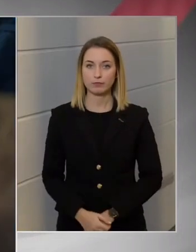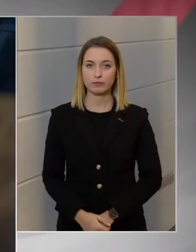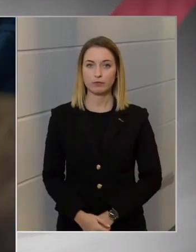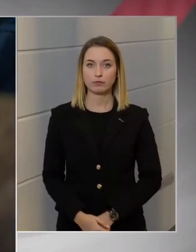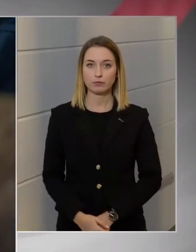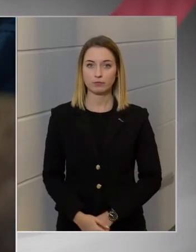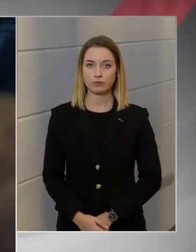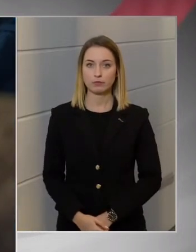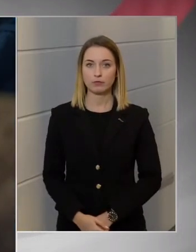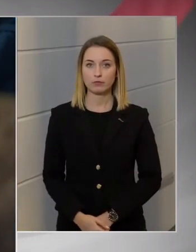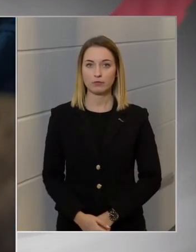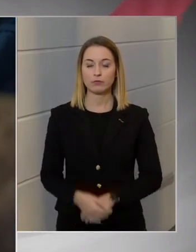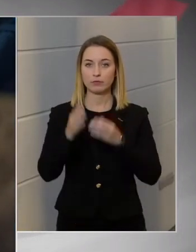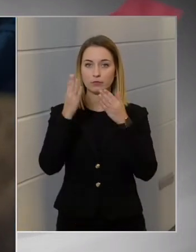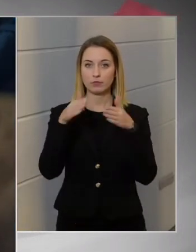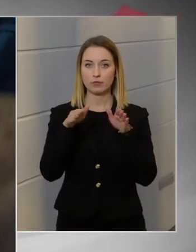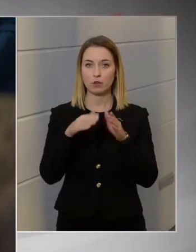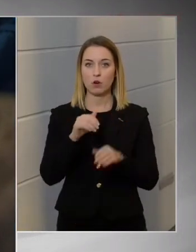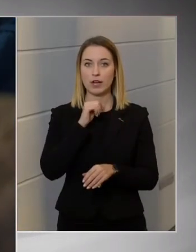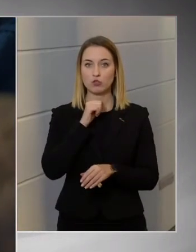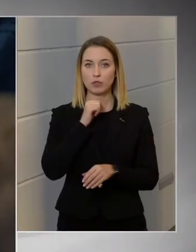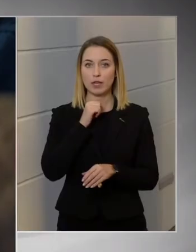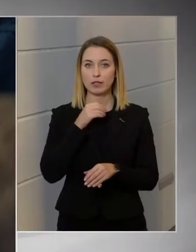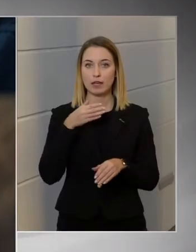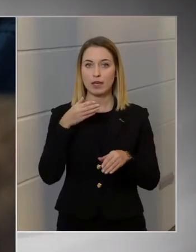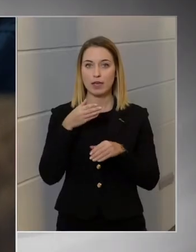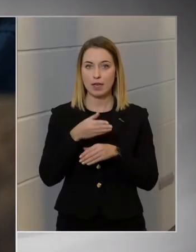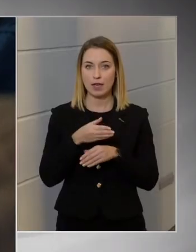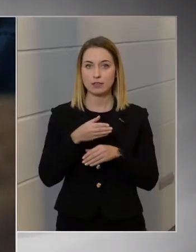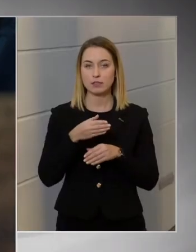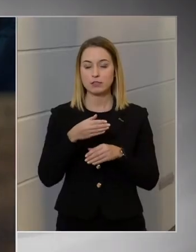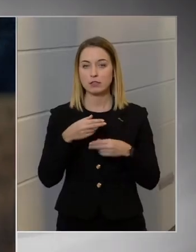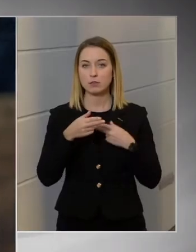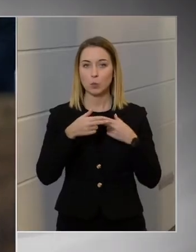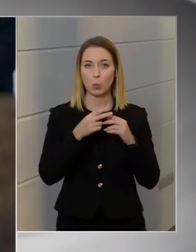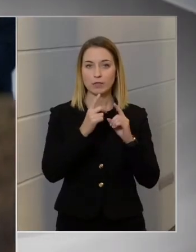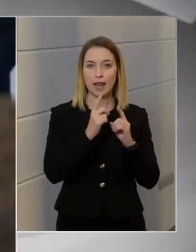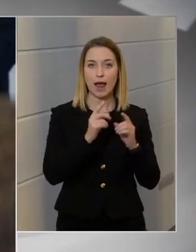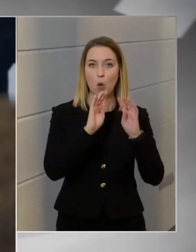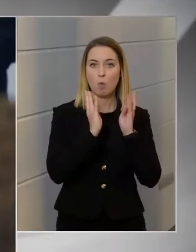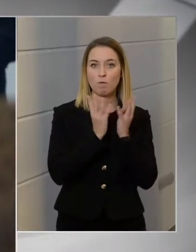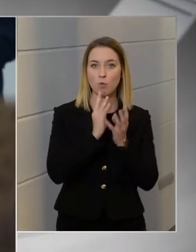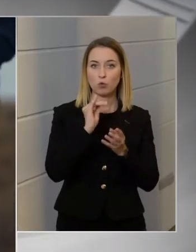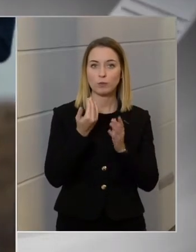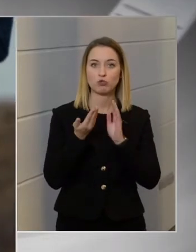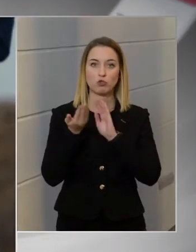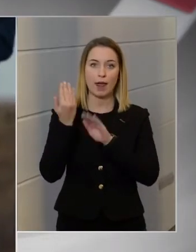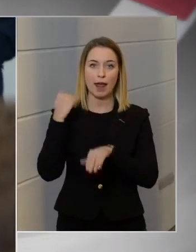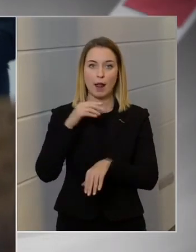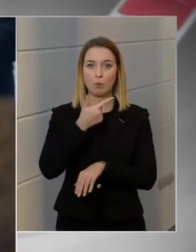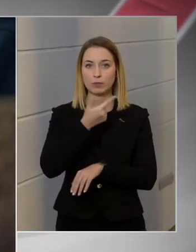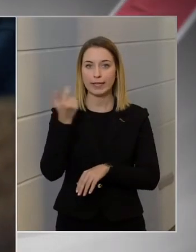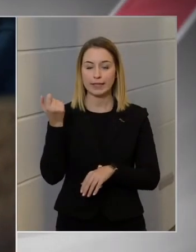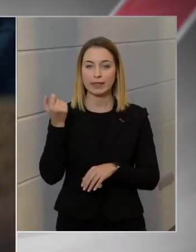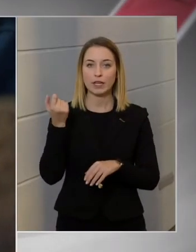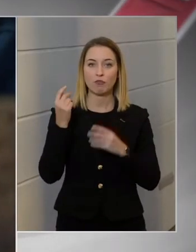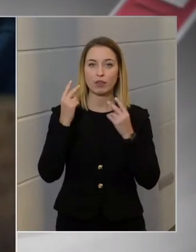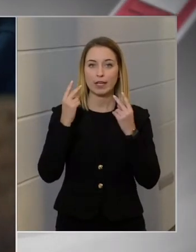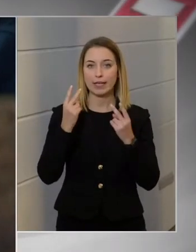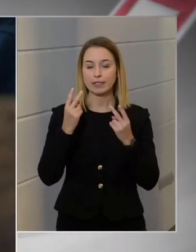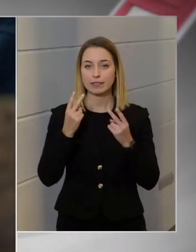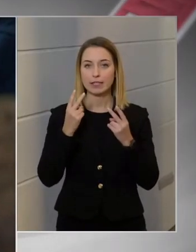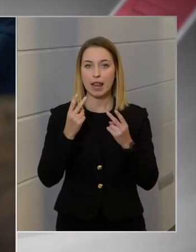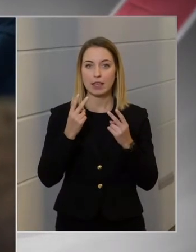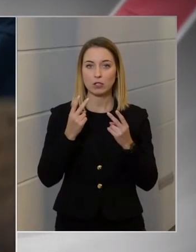Igen. Karácsony Gergelyhez közel álló fórumok is az elmúlt két évének az értékelésekor elég